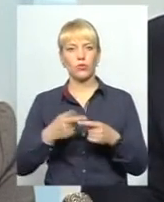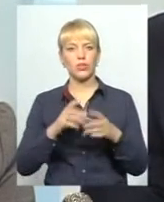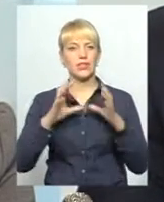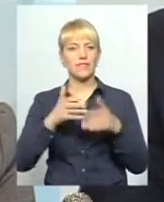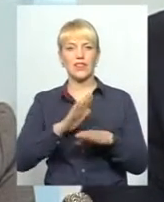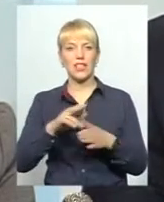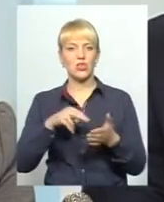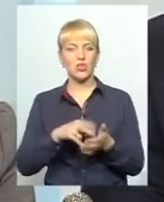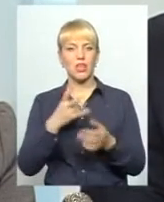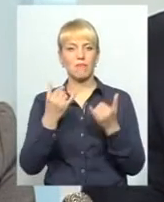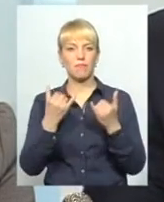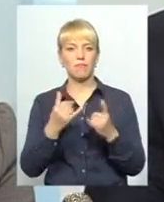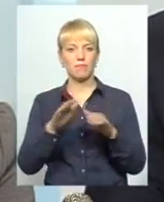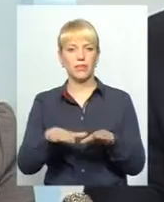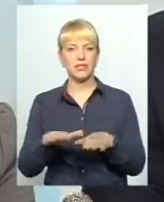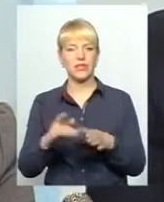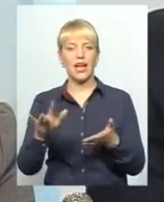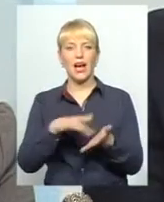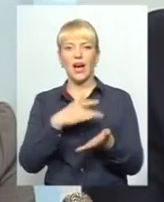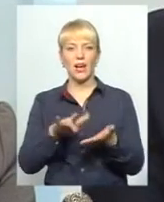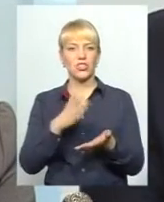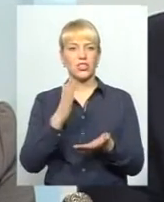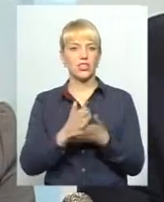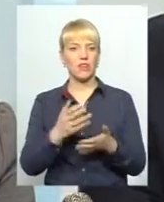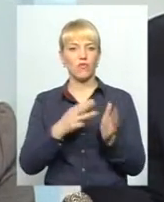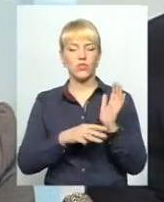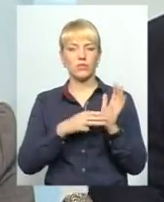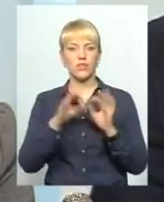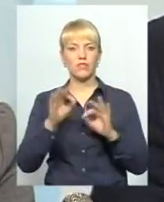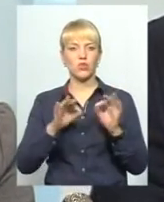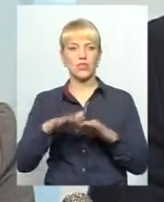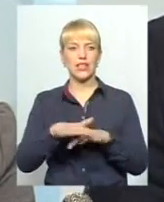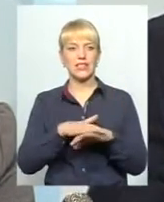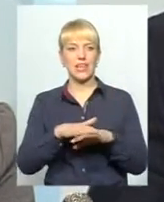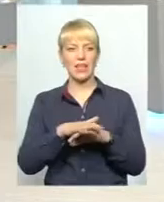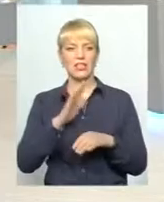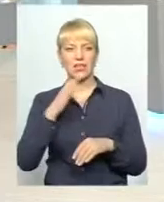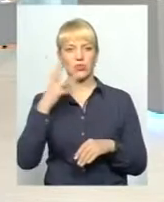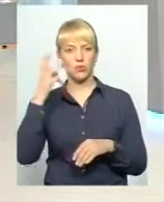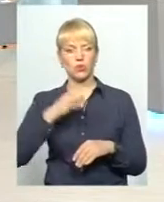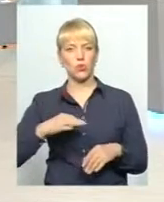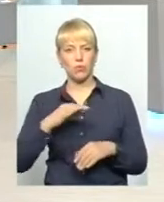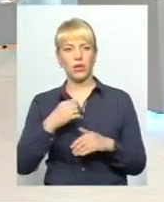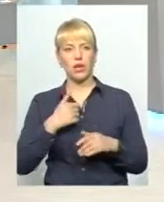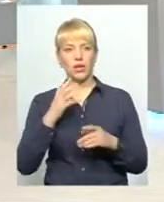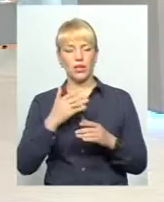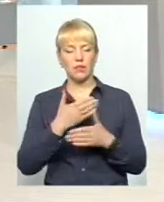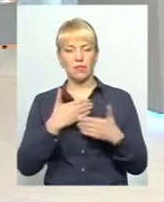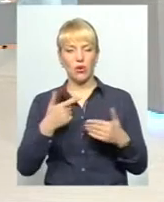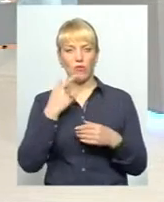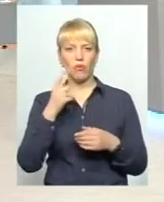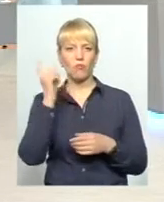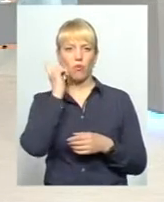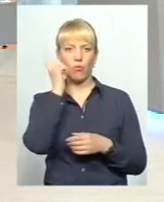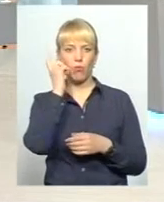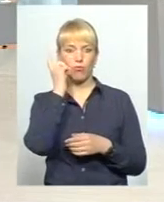місці. На сьогоднішній день гаджети є 80% населення Хмельницької області. Ми зрозуміло будемо рухатись. Ми говоримо про мобільний